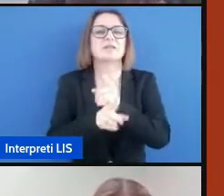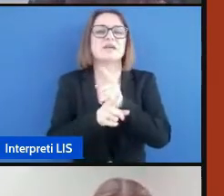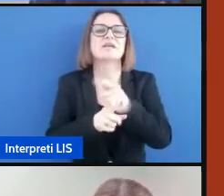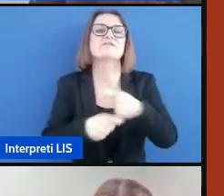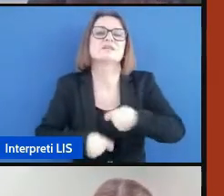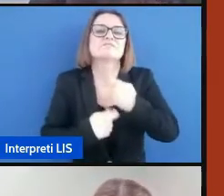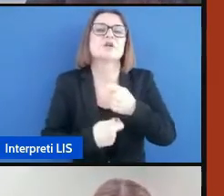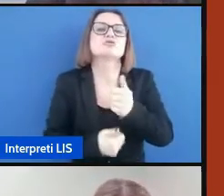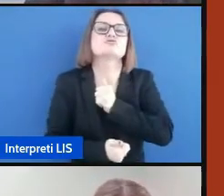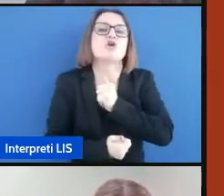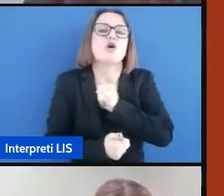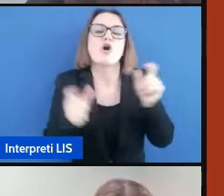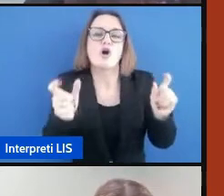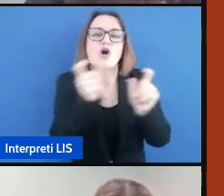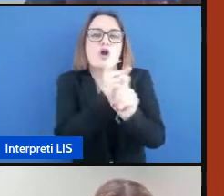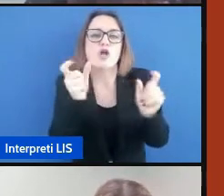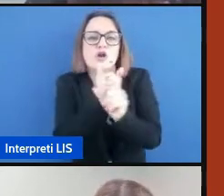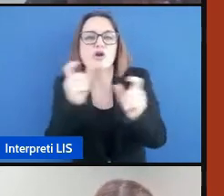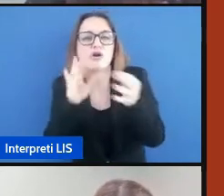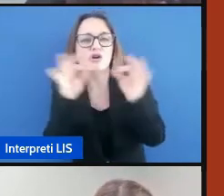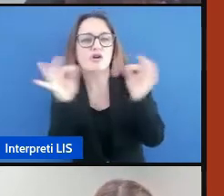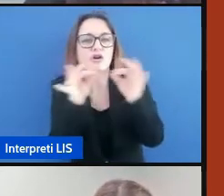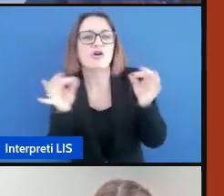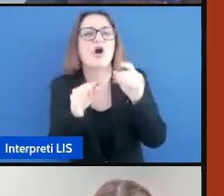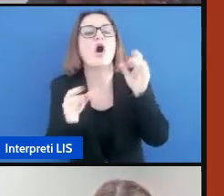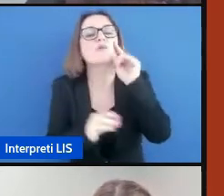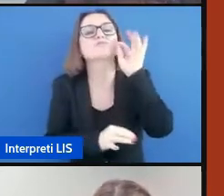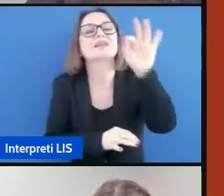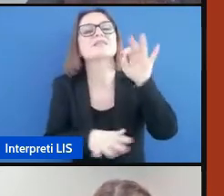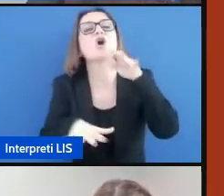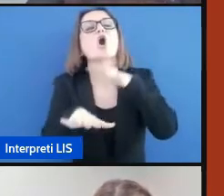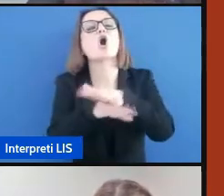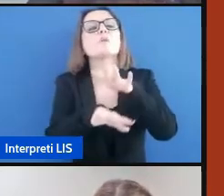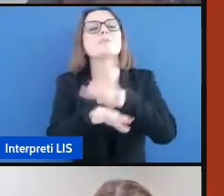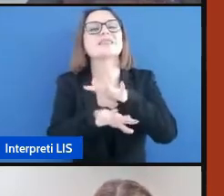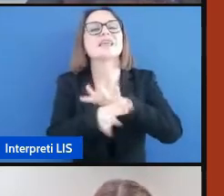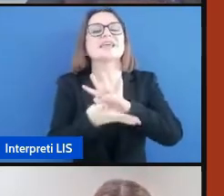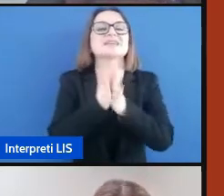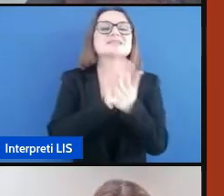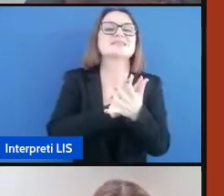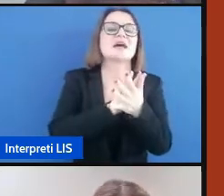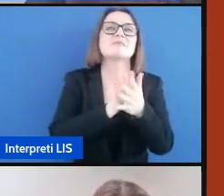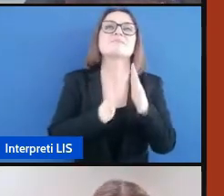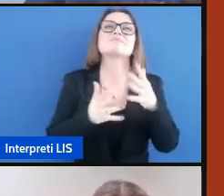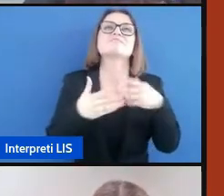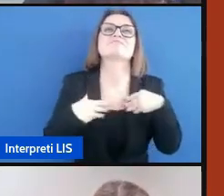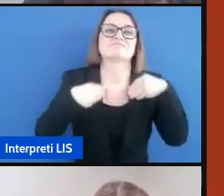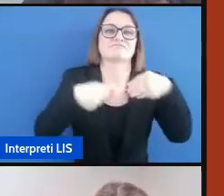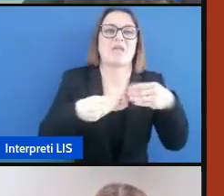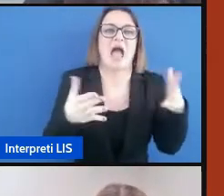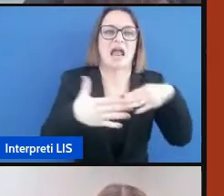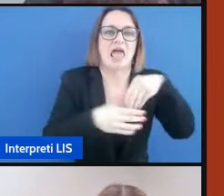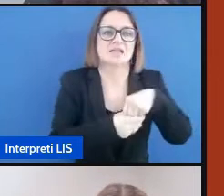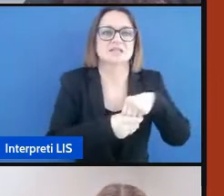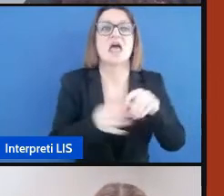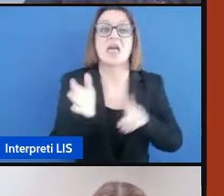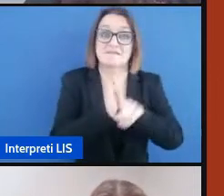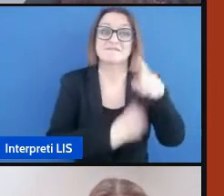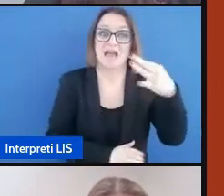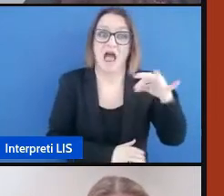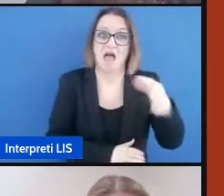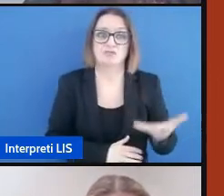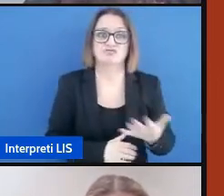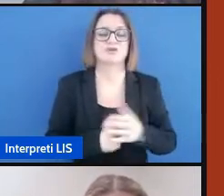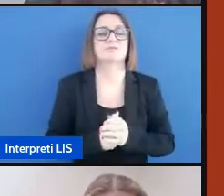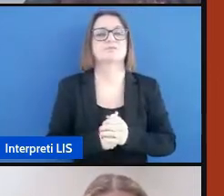per dargli questa competenza e sentirsi parte comunque efficace garantire la varietà